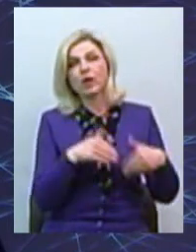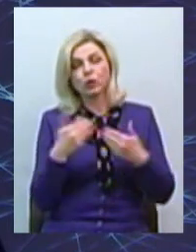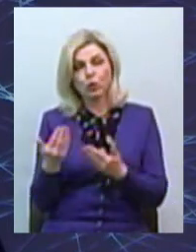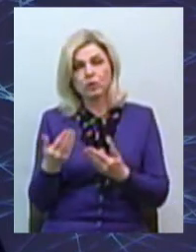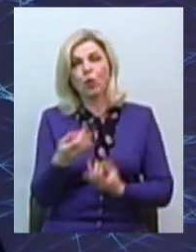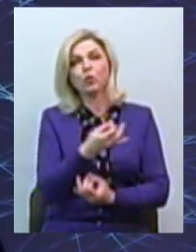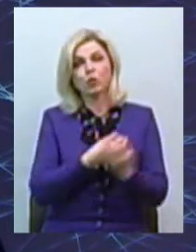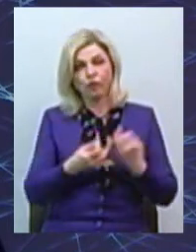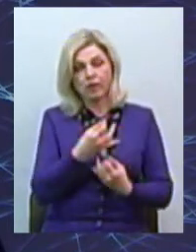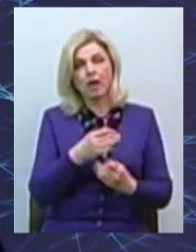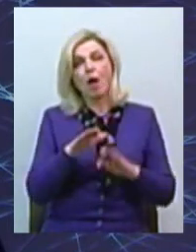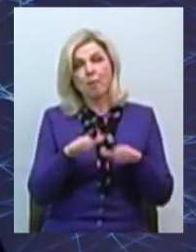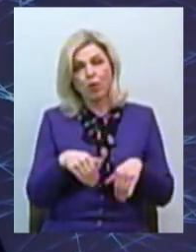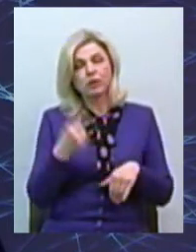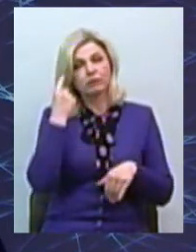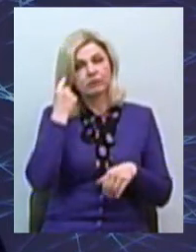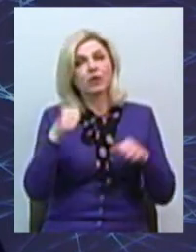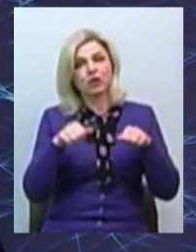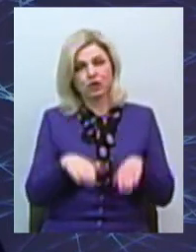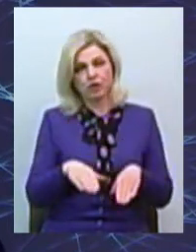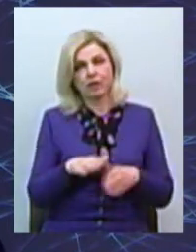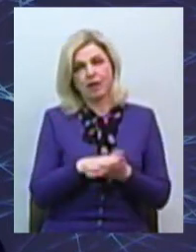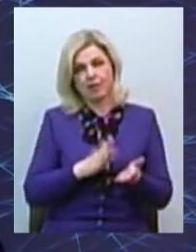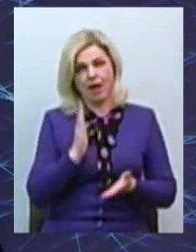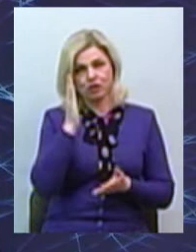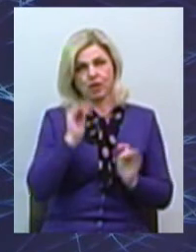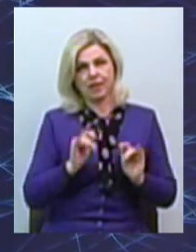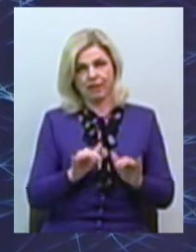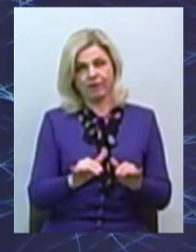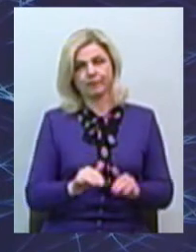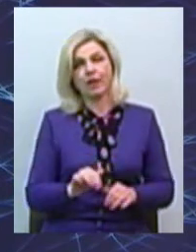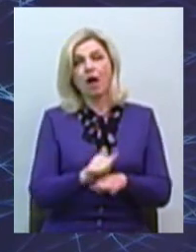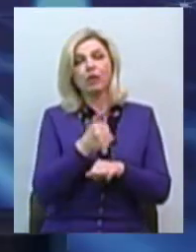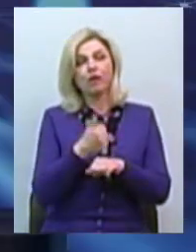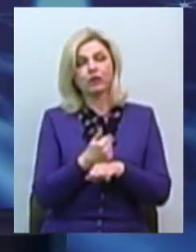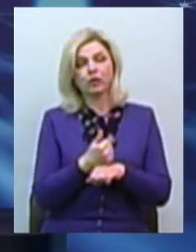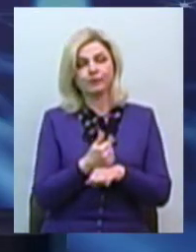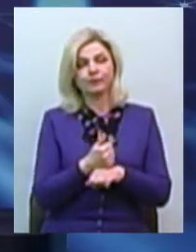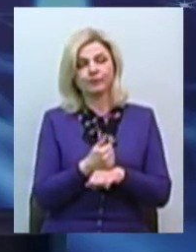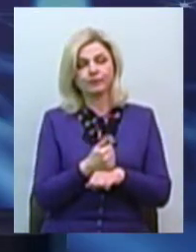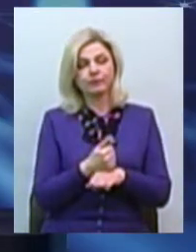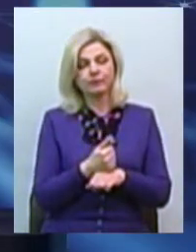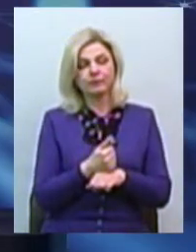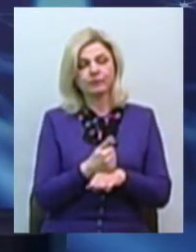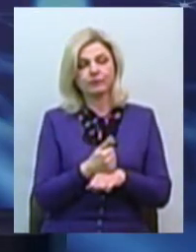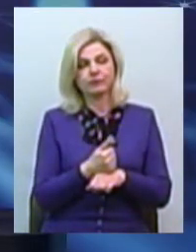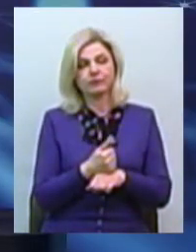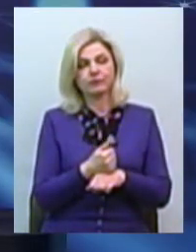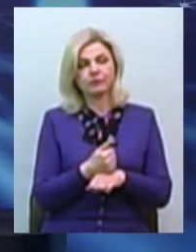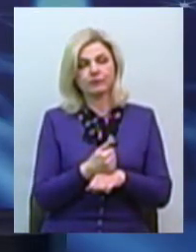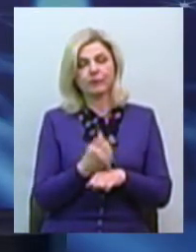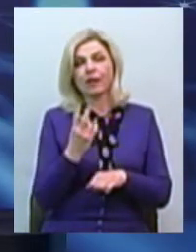проконсультуватись, після цього приймати вже рішення щодо подальших своїх дій. Головне, щоб не втрачати